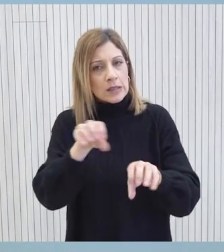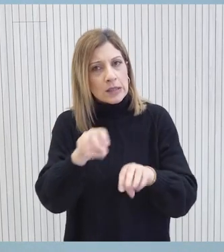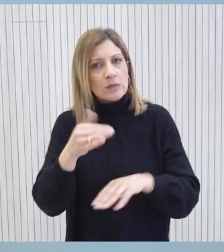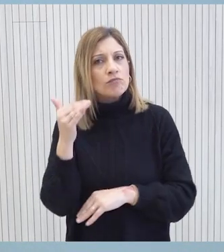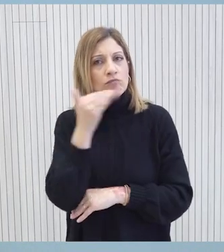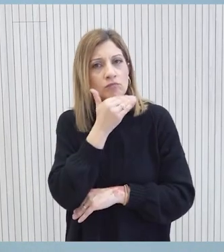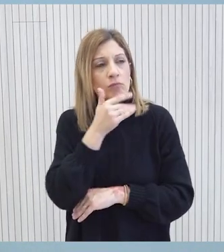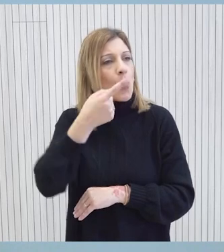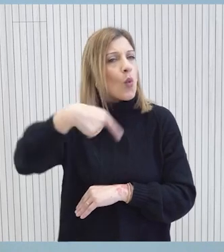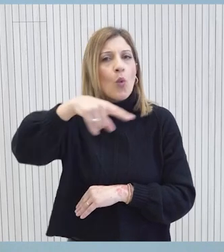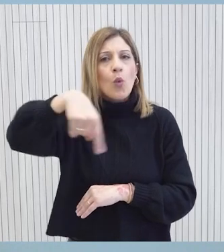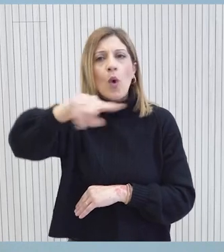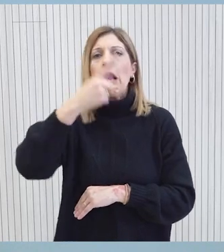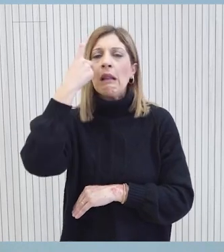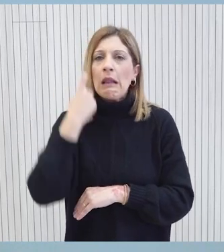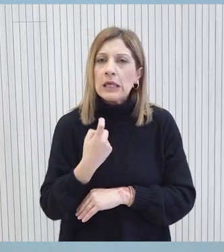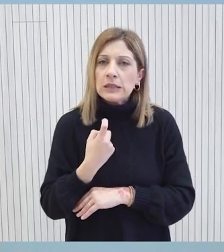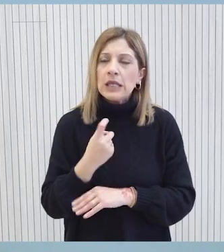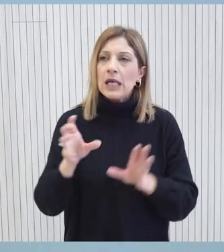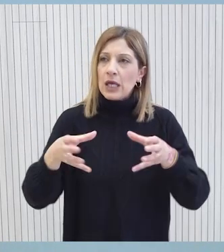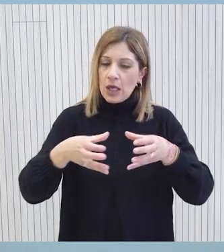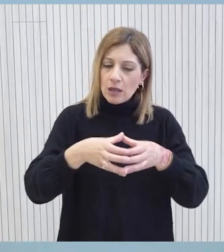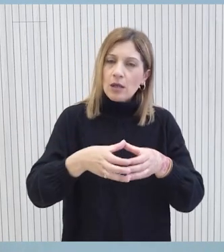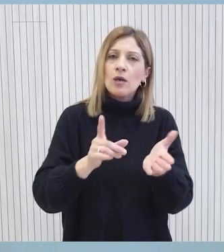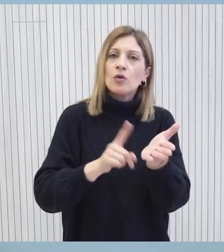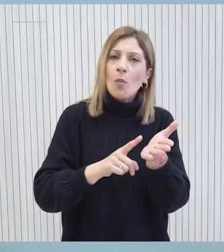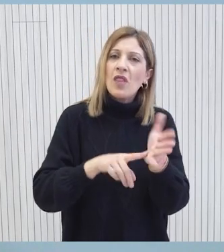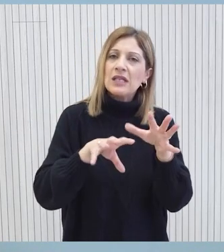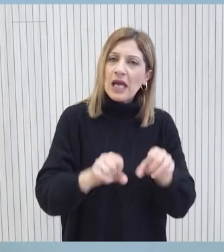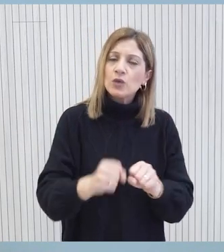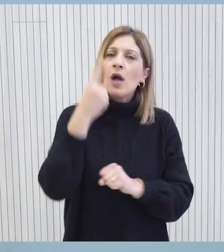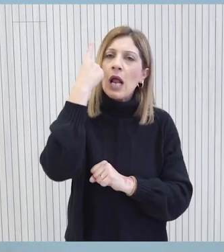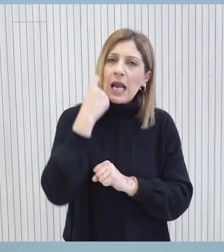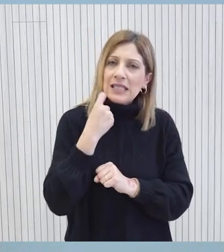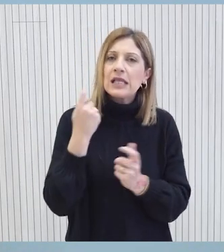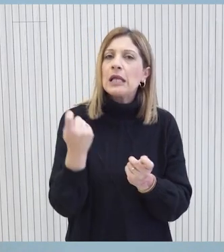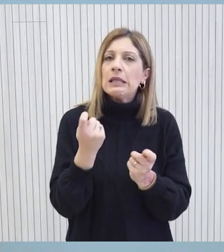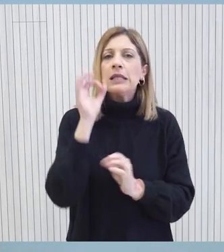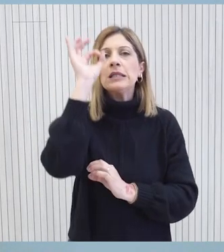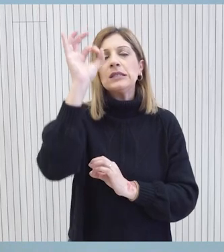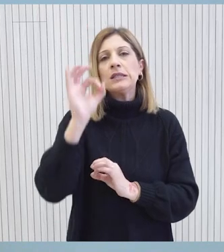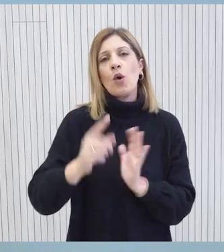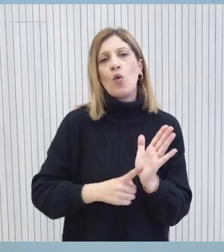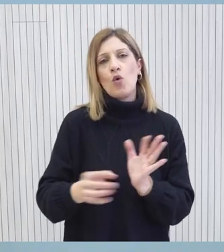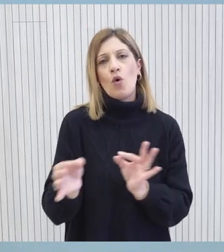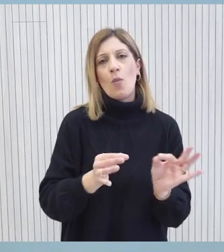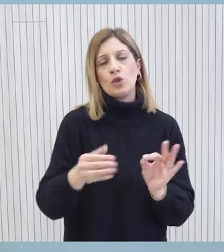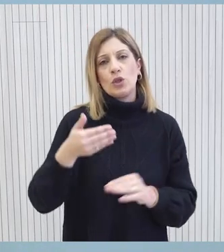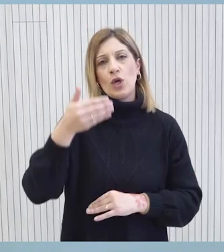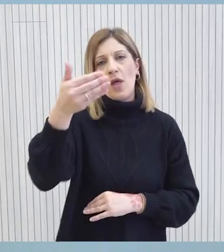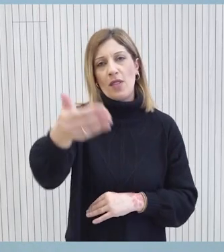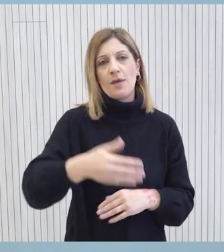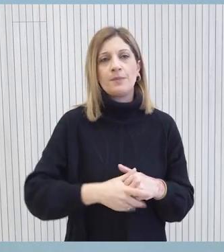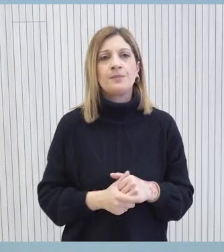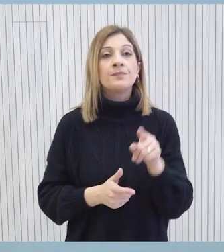οι θεσμικοί εταίροι της εκτελεστικής εξουσίας που είναι και η νομοθετική εξουσία να γνωρίζουν πια είναι αυτά τα νομοσχέδια τα οποία θα προωθηθούν ενωπιόντως στο